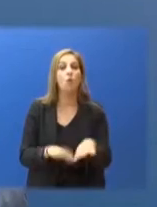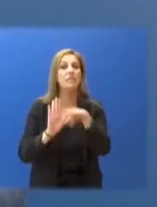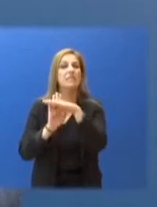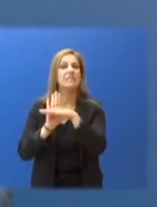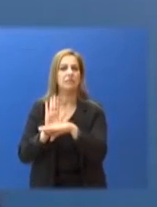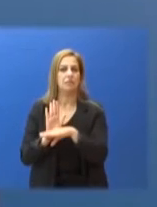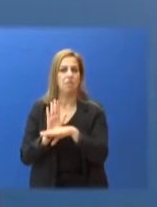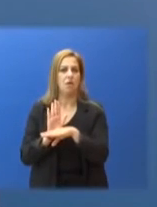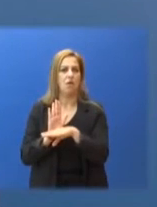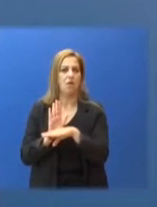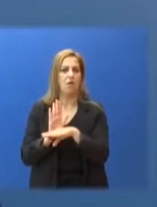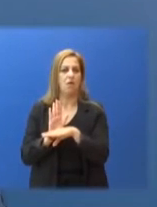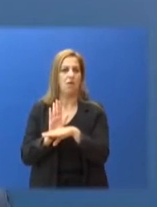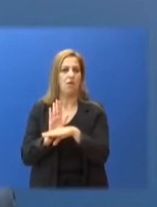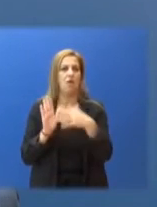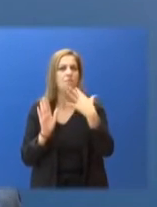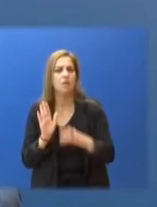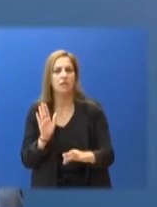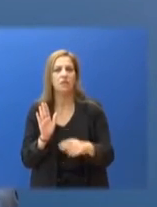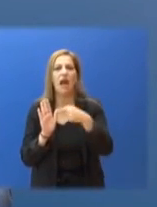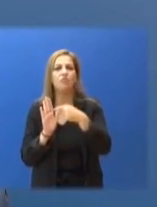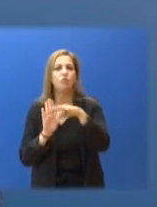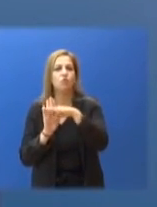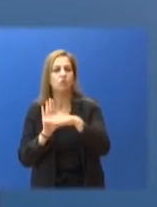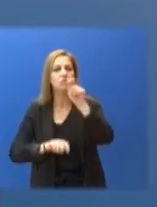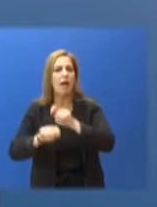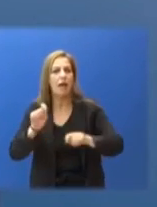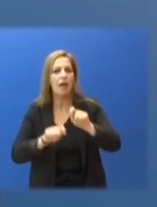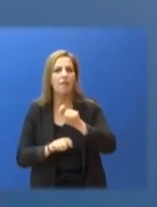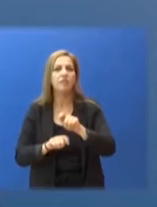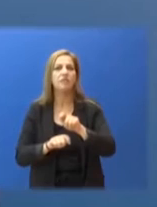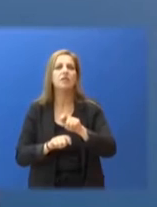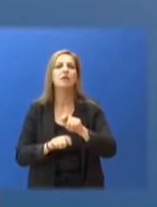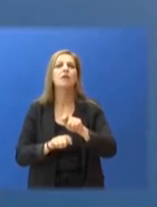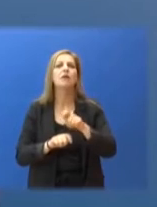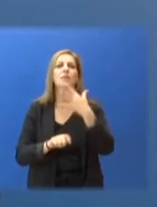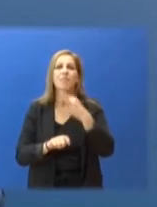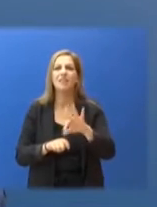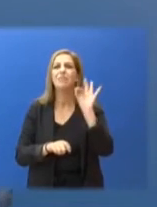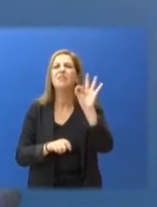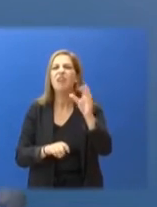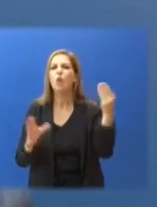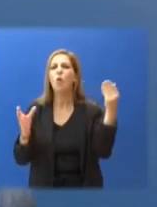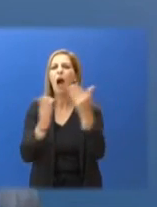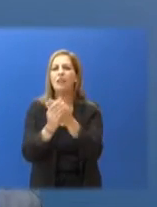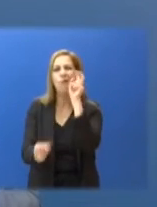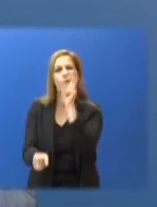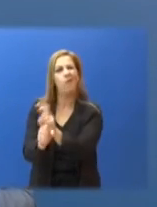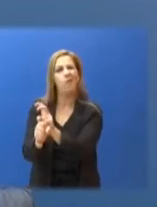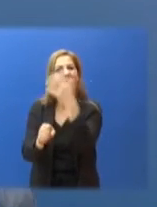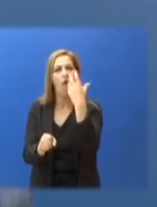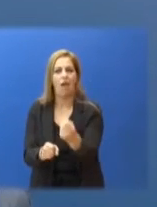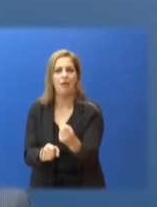Η φετινή Διεθνής Έκθεση Θεσσαλονίκης αποτελεί τη συμβολική και ταυτόχρονα ουσιαστική επαναδόμα στην πληρότητα του βίου,